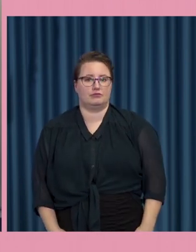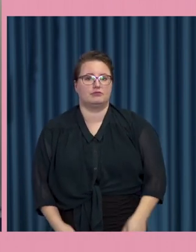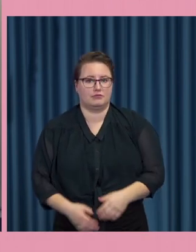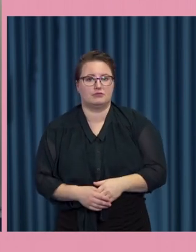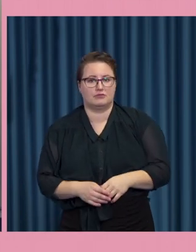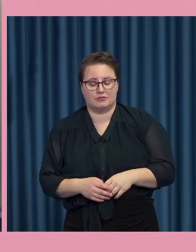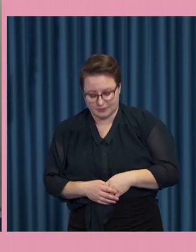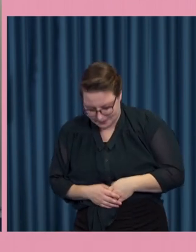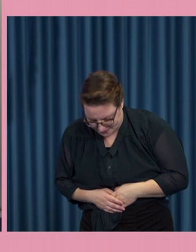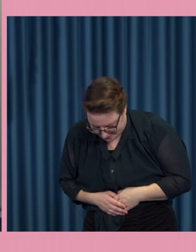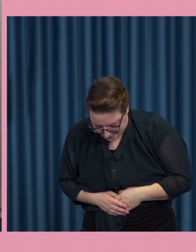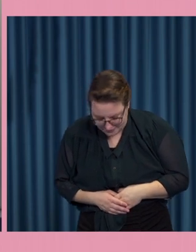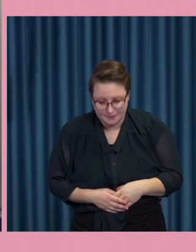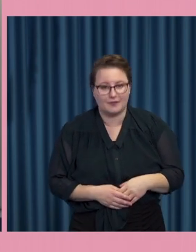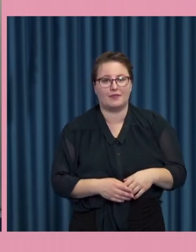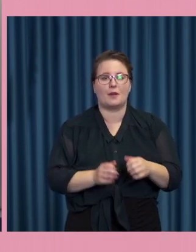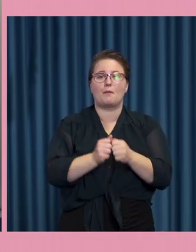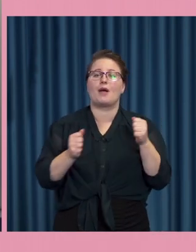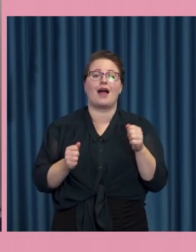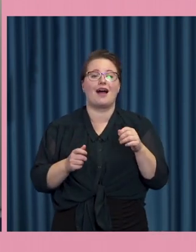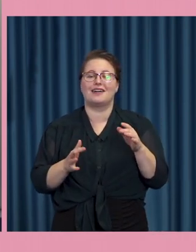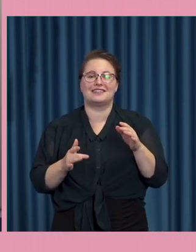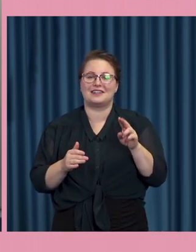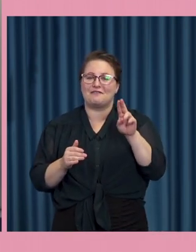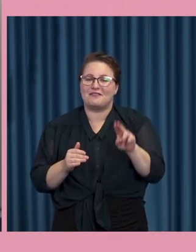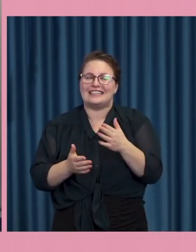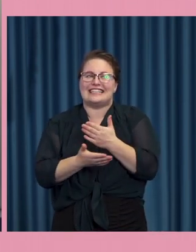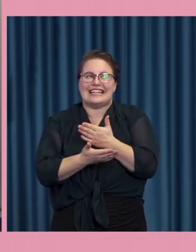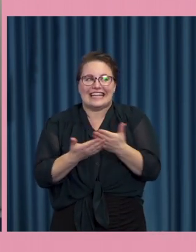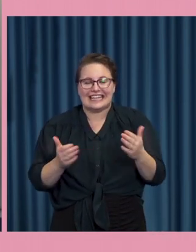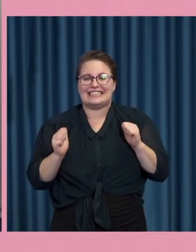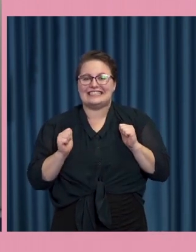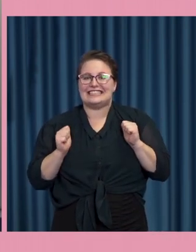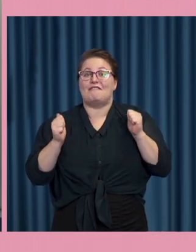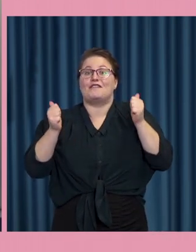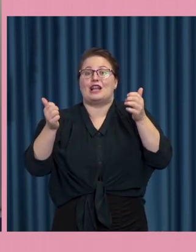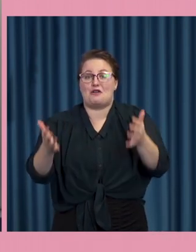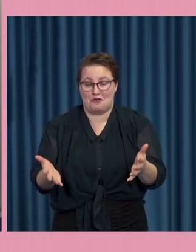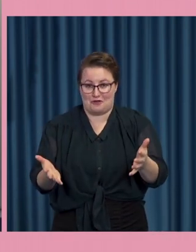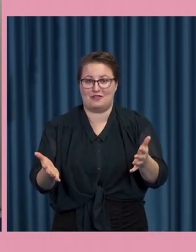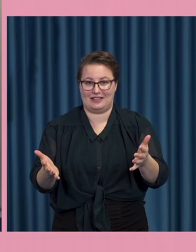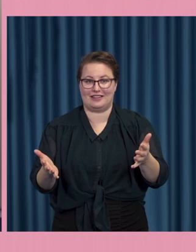men det är faktiskt inte alldeles självklart att